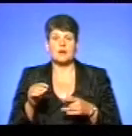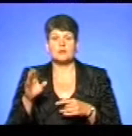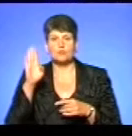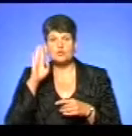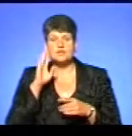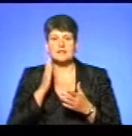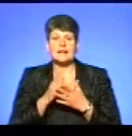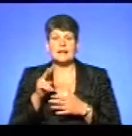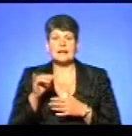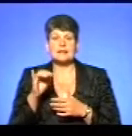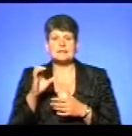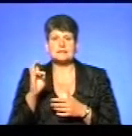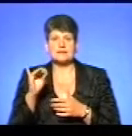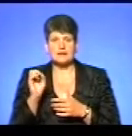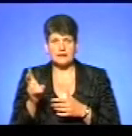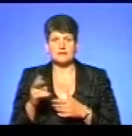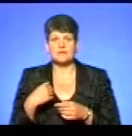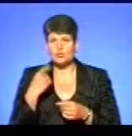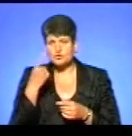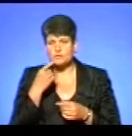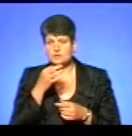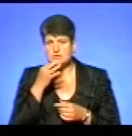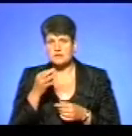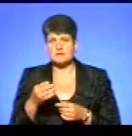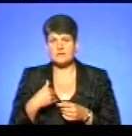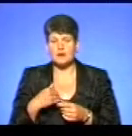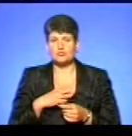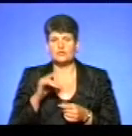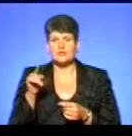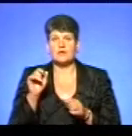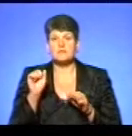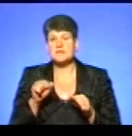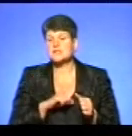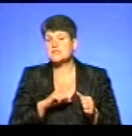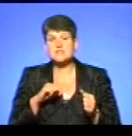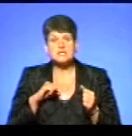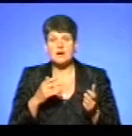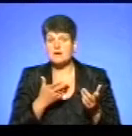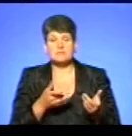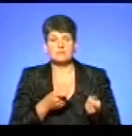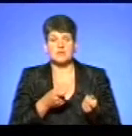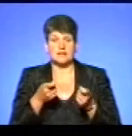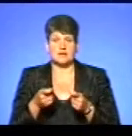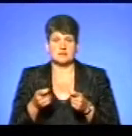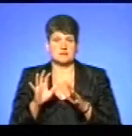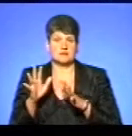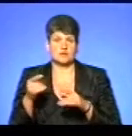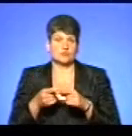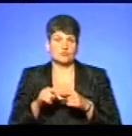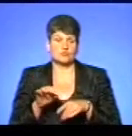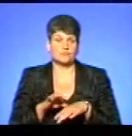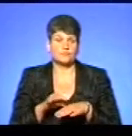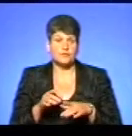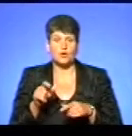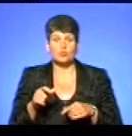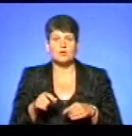працює лісником, він сказав сам, я особисто нам був, що йому вірено також цілком, що він міг сам занести десь лісу того збутника. І так, що вийшло, що